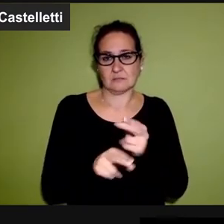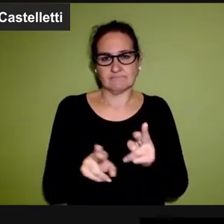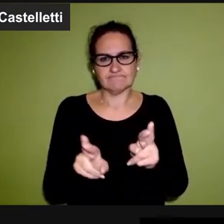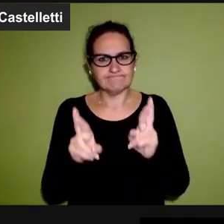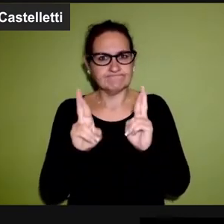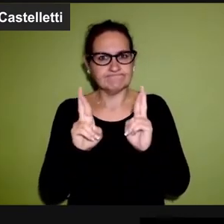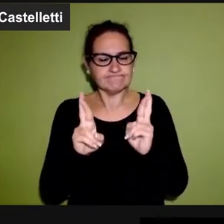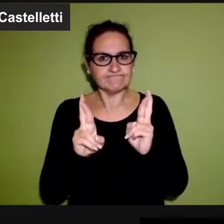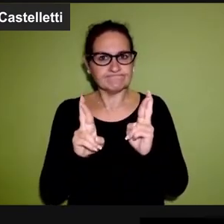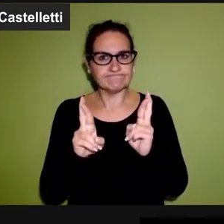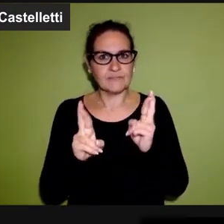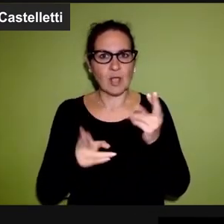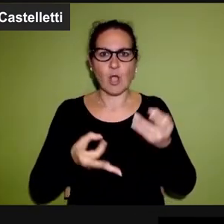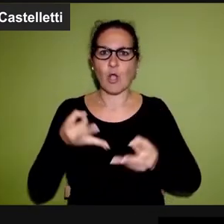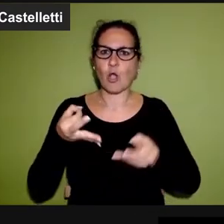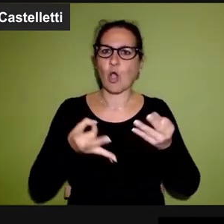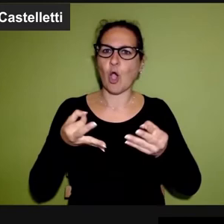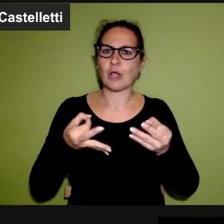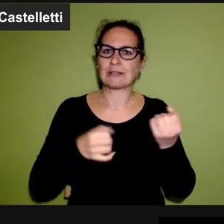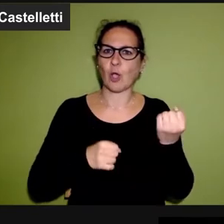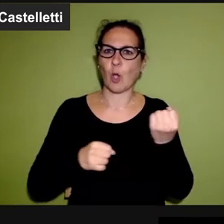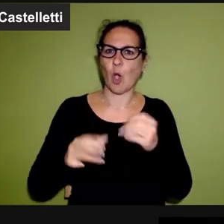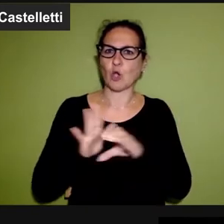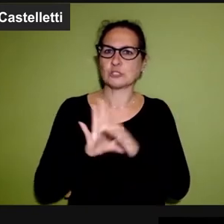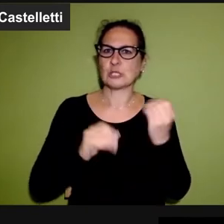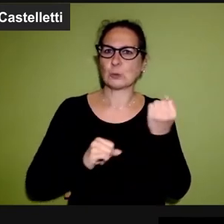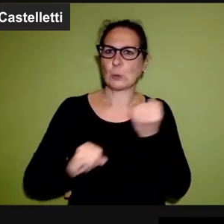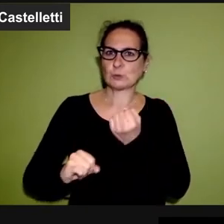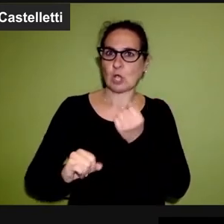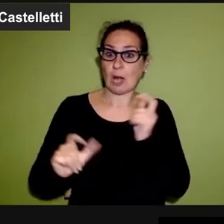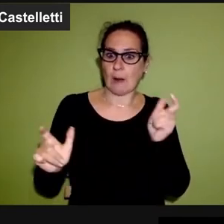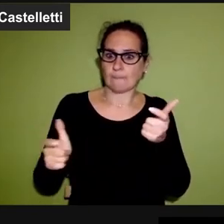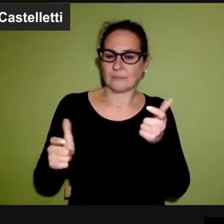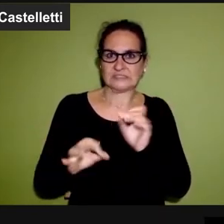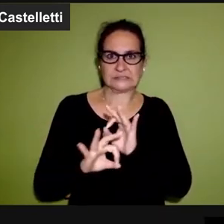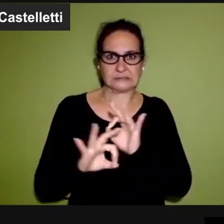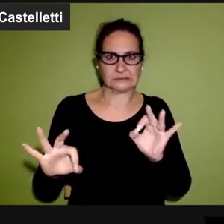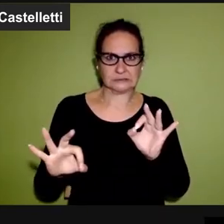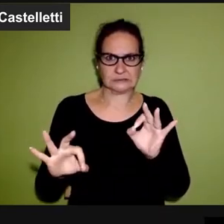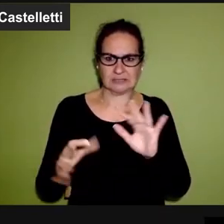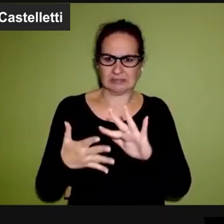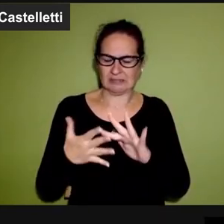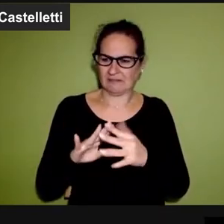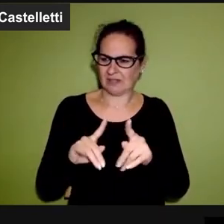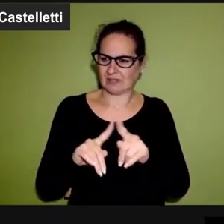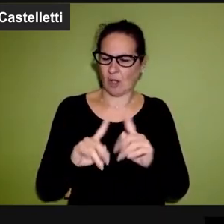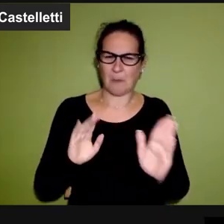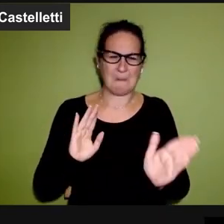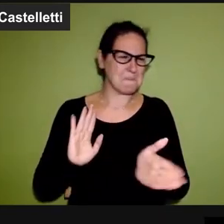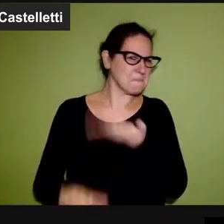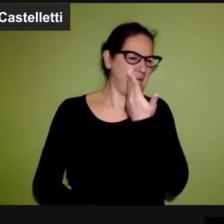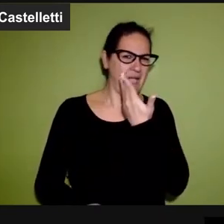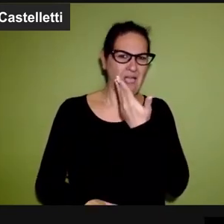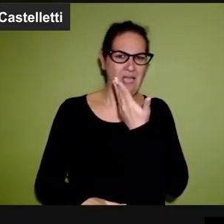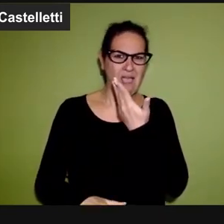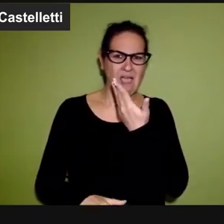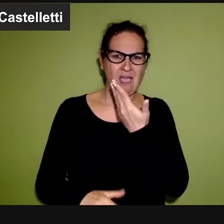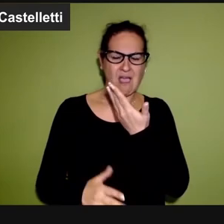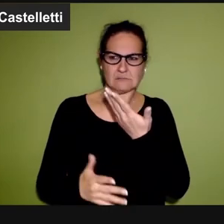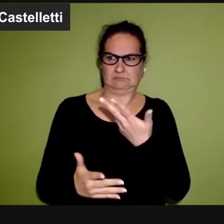spero che non ci siano intracci da parte della Corte Costituzionale, sarebbe veramente uno schiaffo